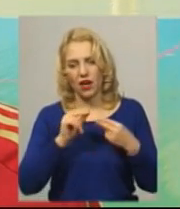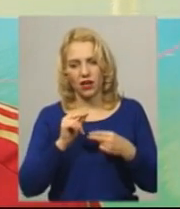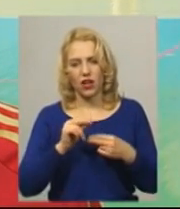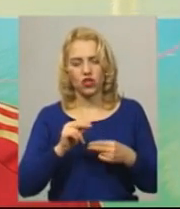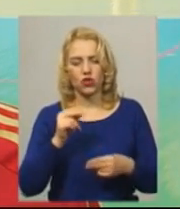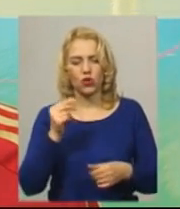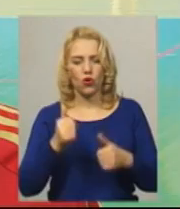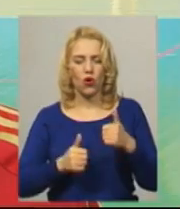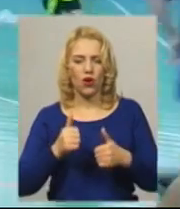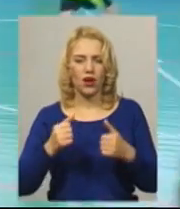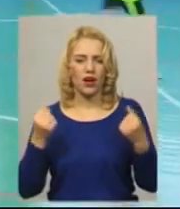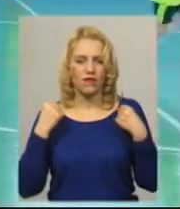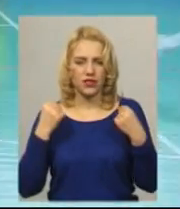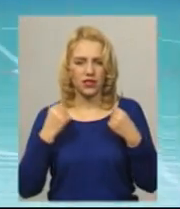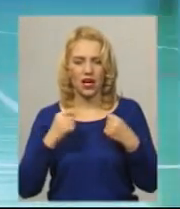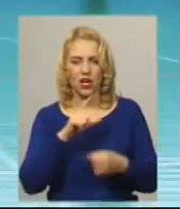за ЗОЖ номер 14.